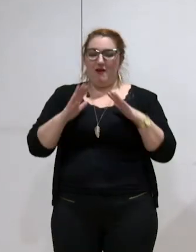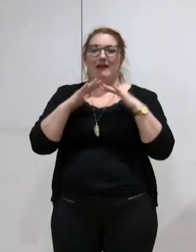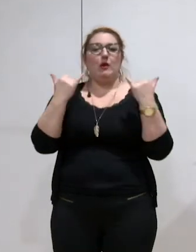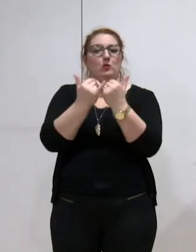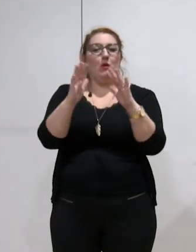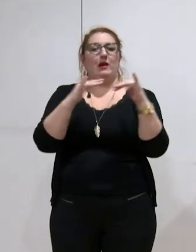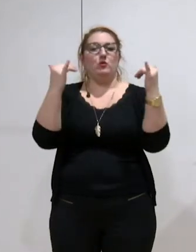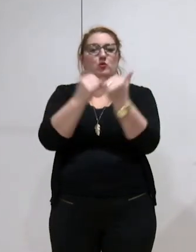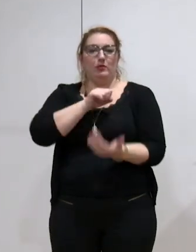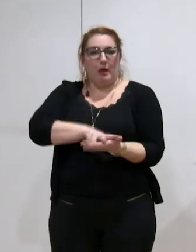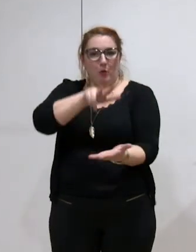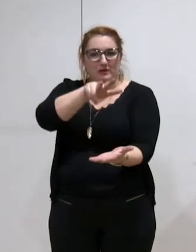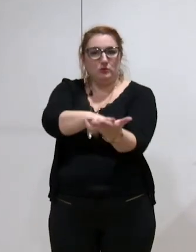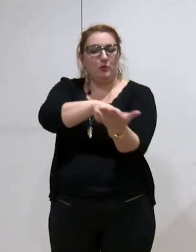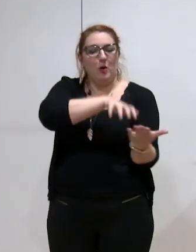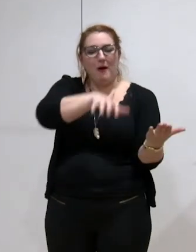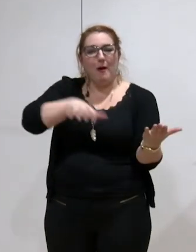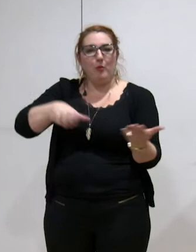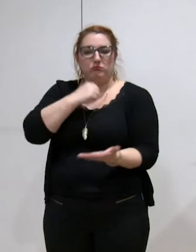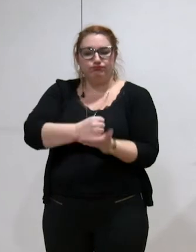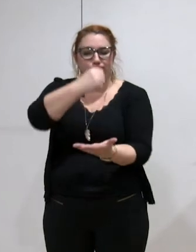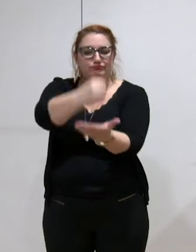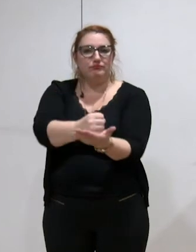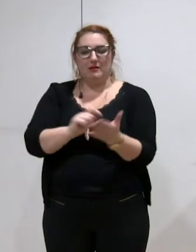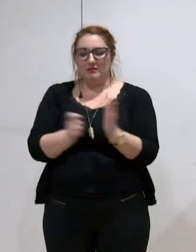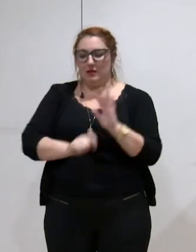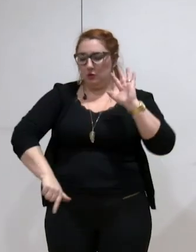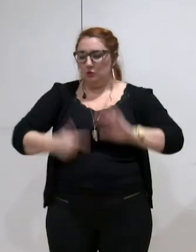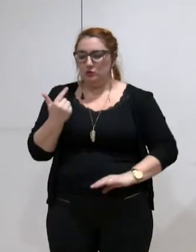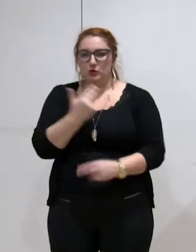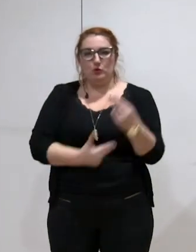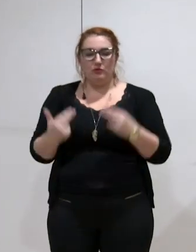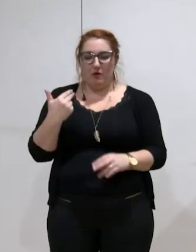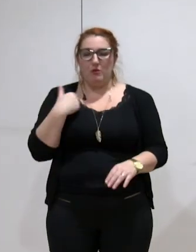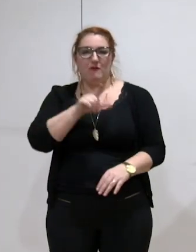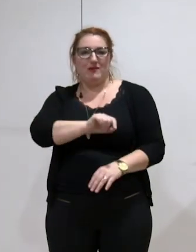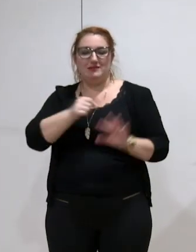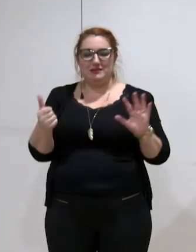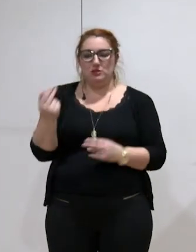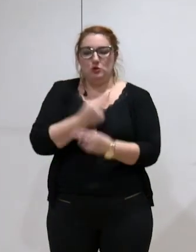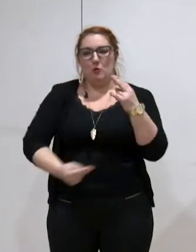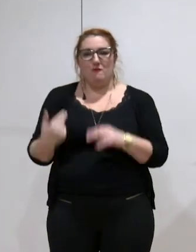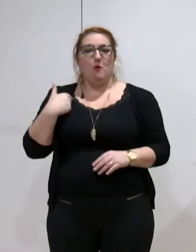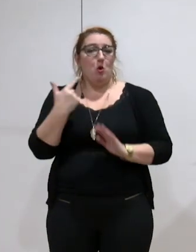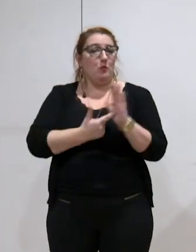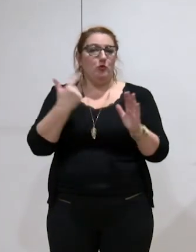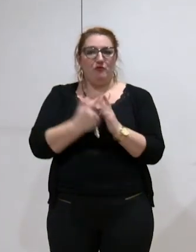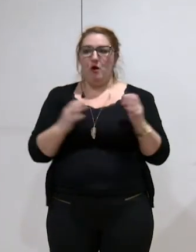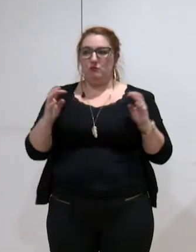des rapports, le 12 novembre et le 26 novembre, où, en deux fois, la commission